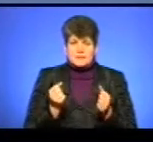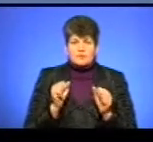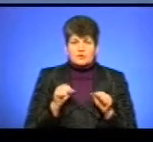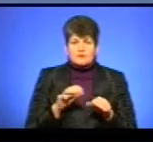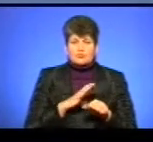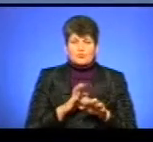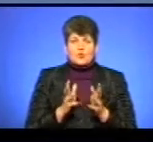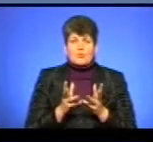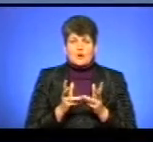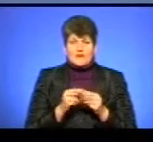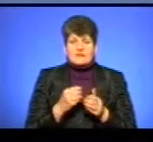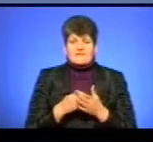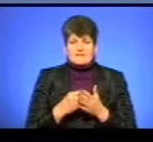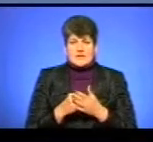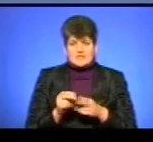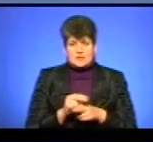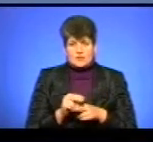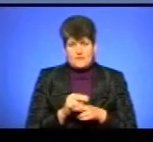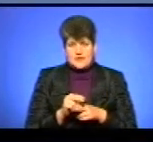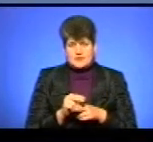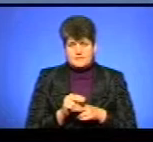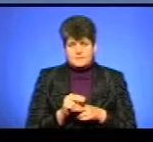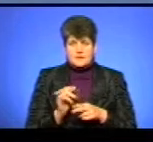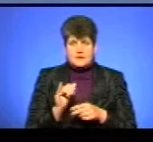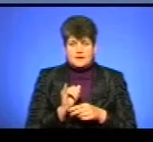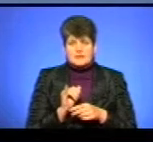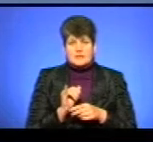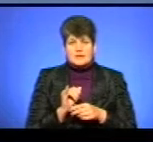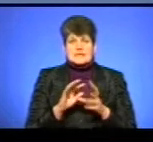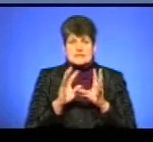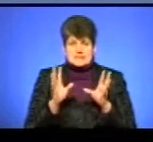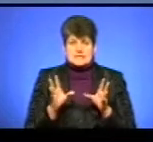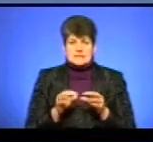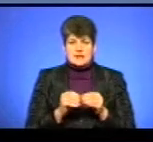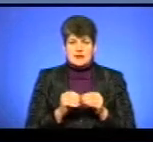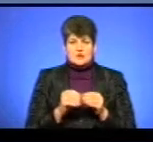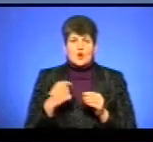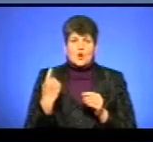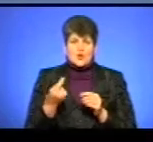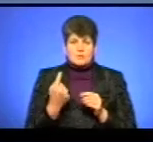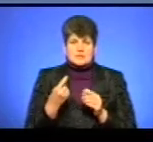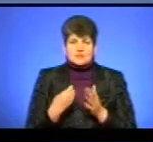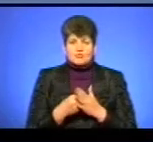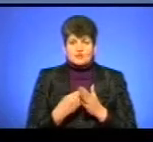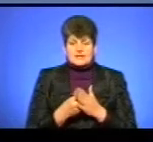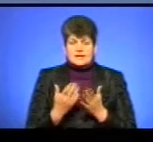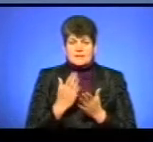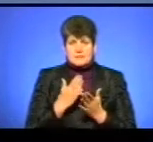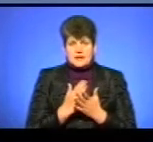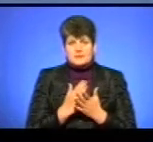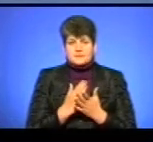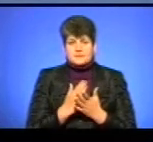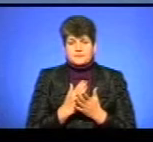прорахувати вартість лікування кожного пацієнта, а потім і загальнообласний бюджет, який має складати на